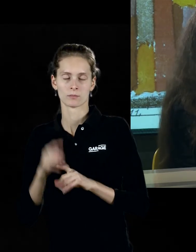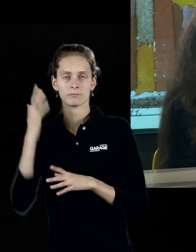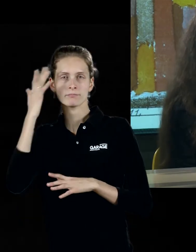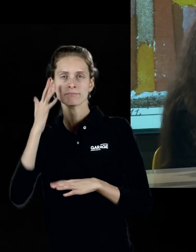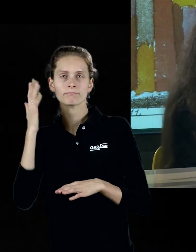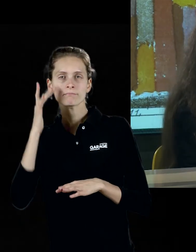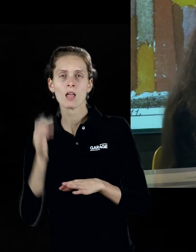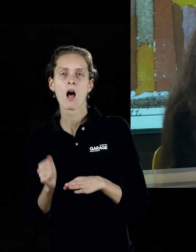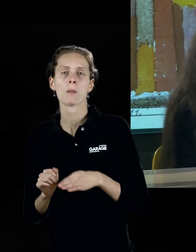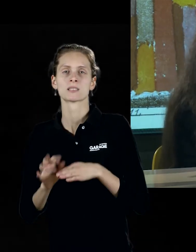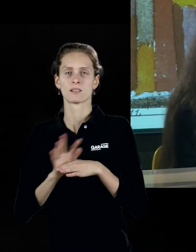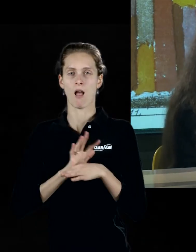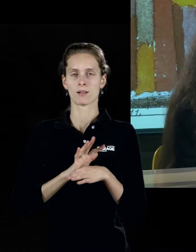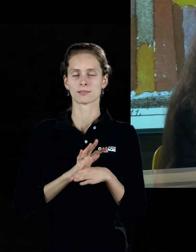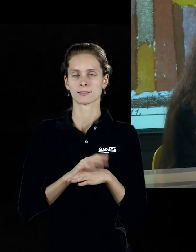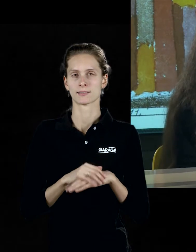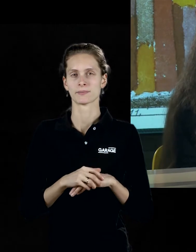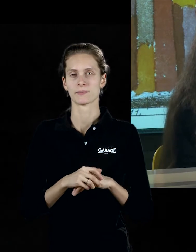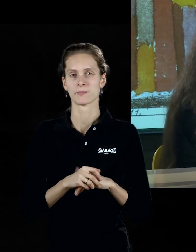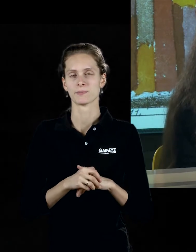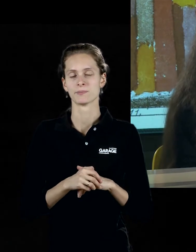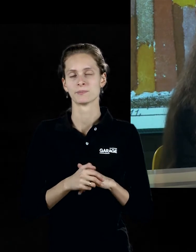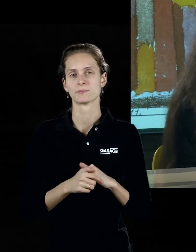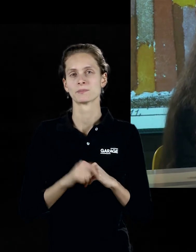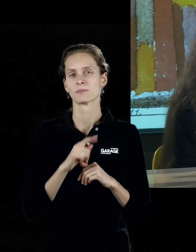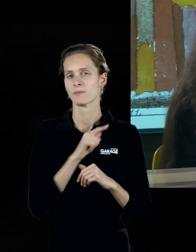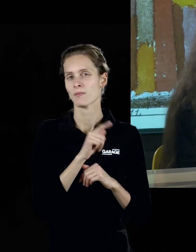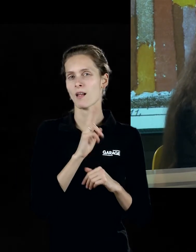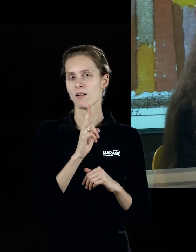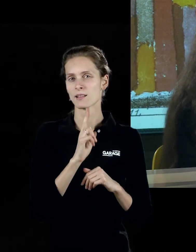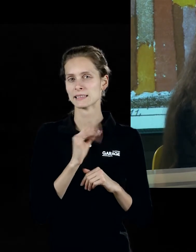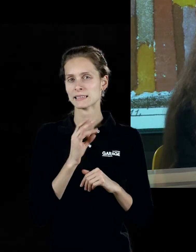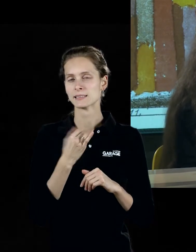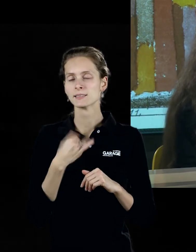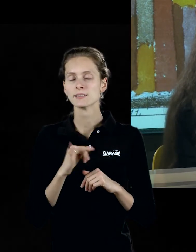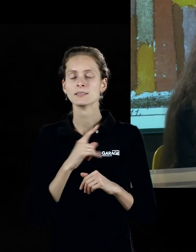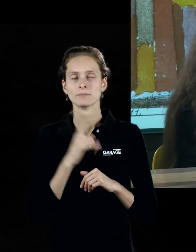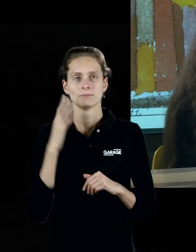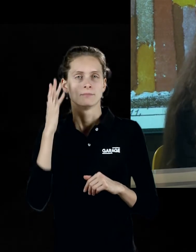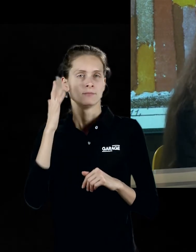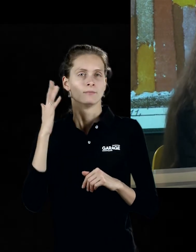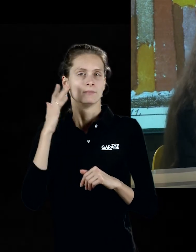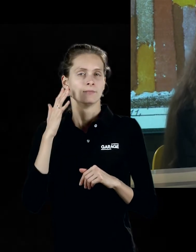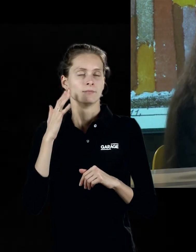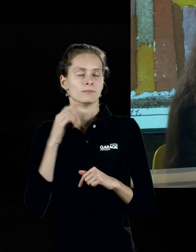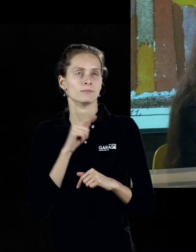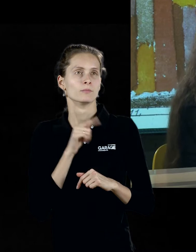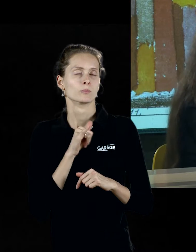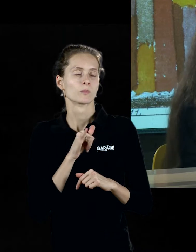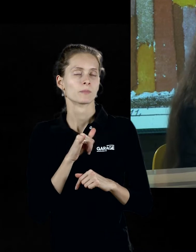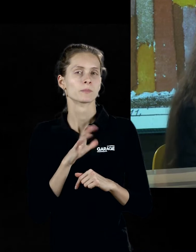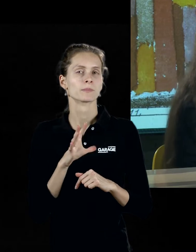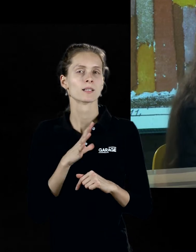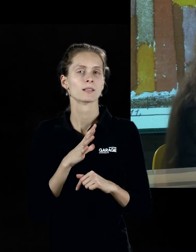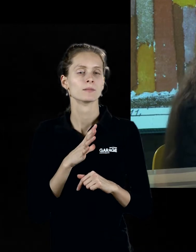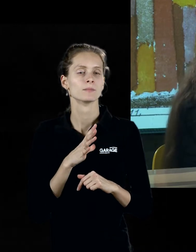абстракцию, как мыслил цвет кандинский, который обладал свойством, обладал